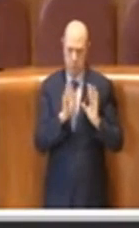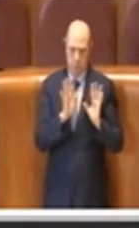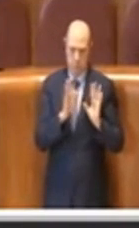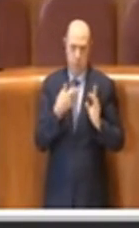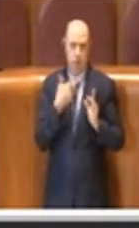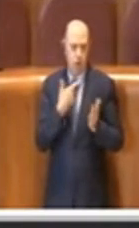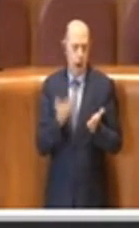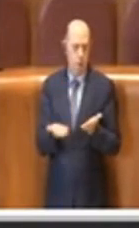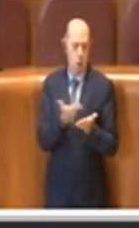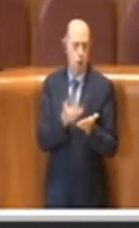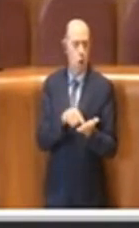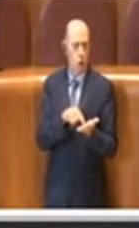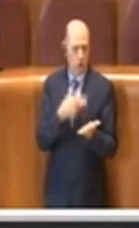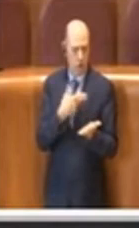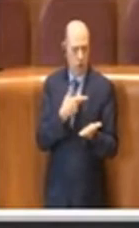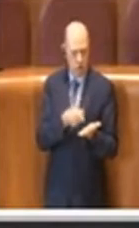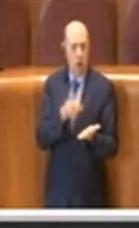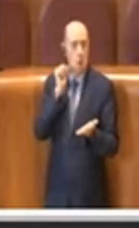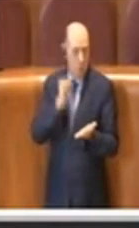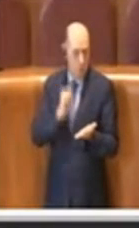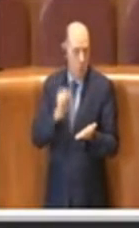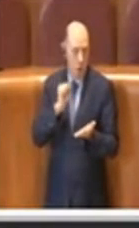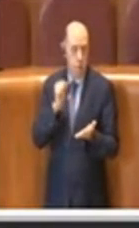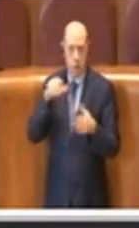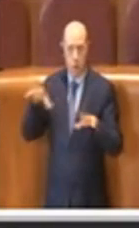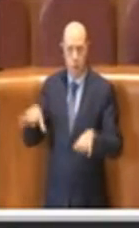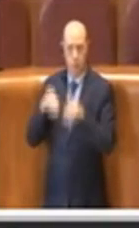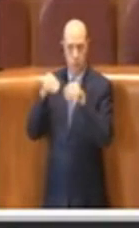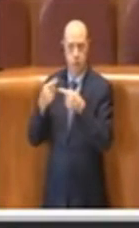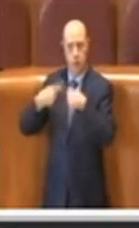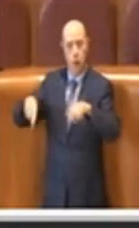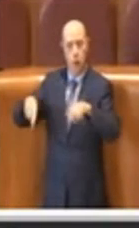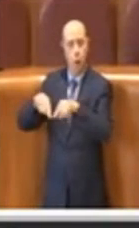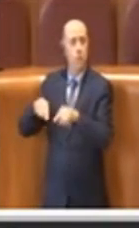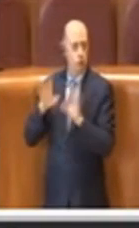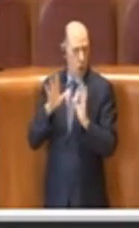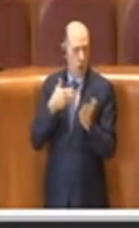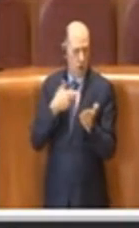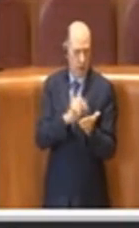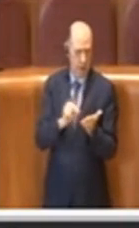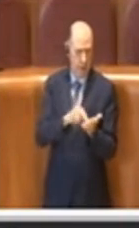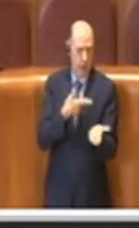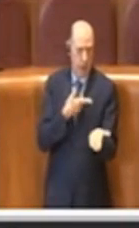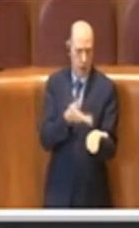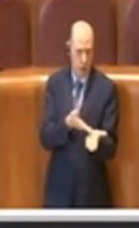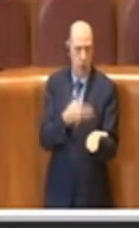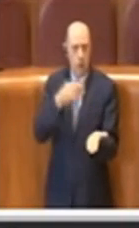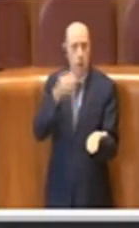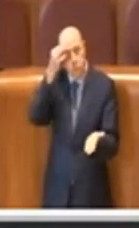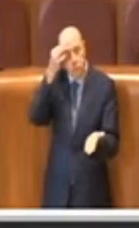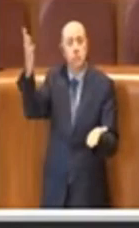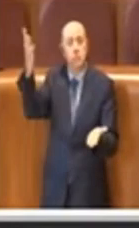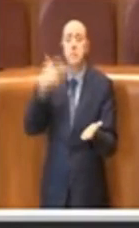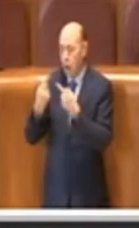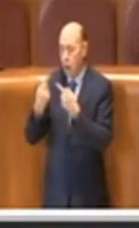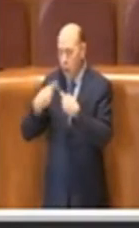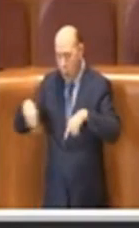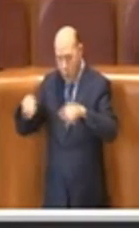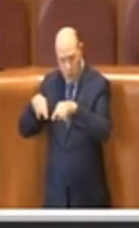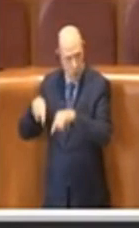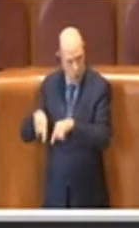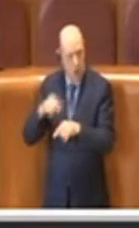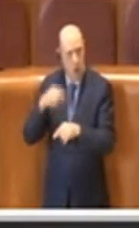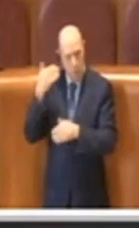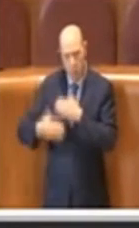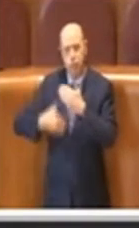l'ipotesi di una Costituzione, di una Commissione, ipotesi che qualora venisse portata avanti